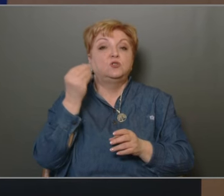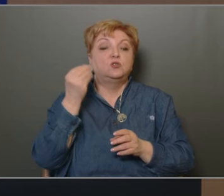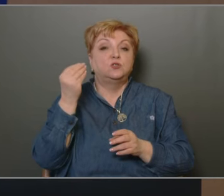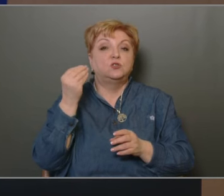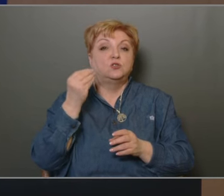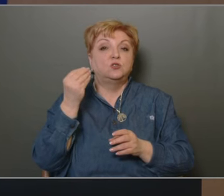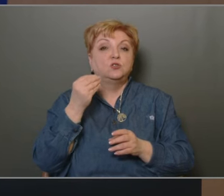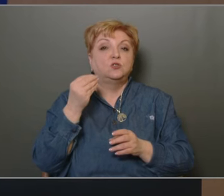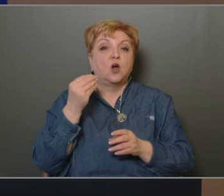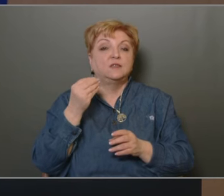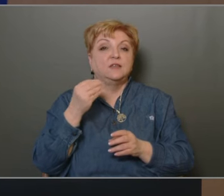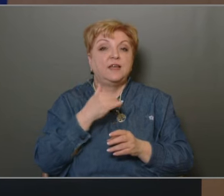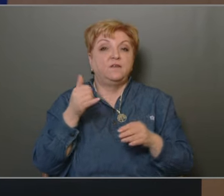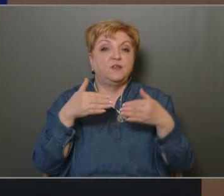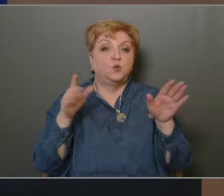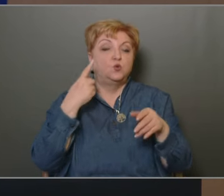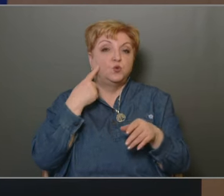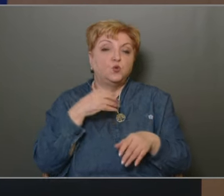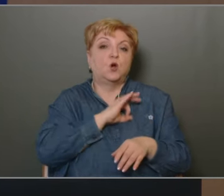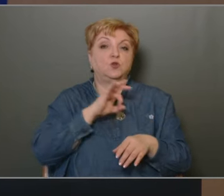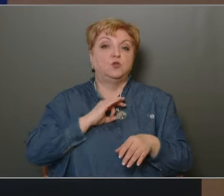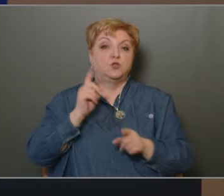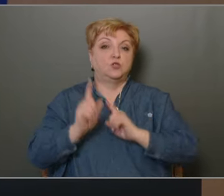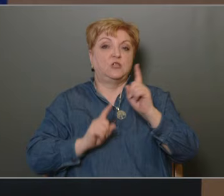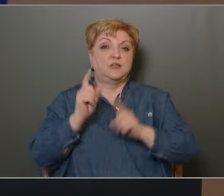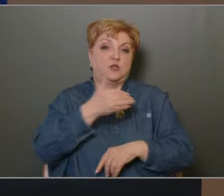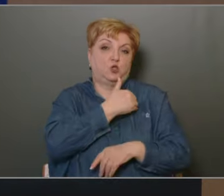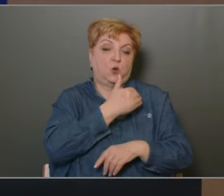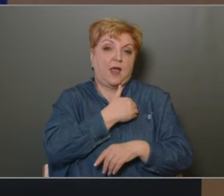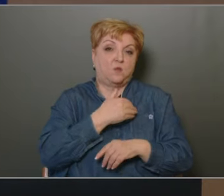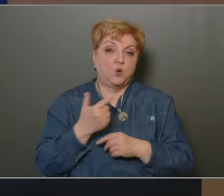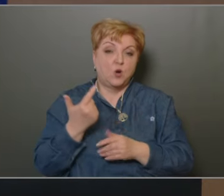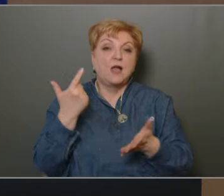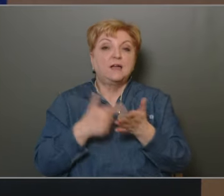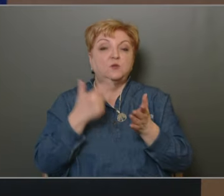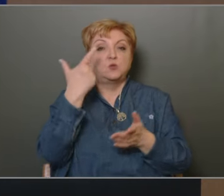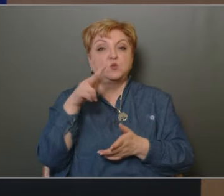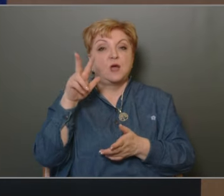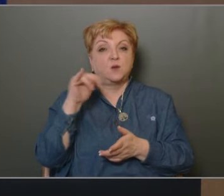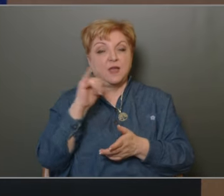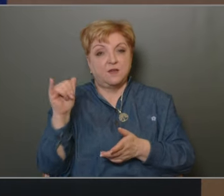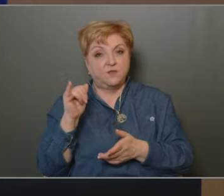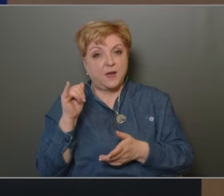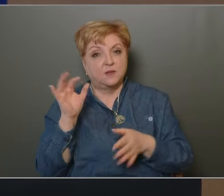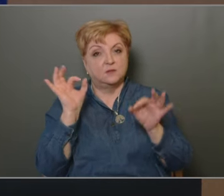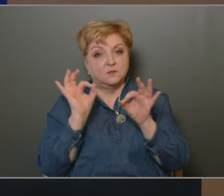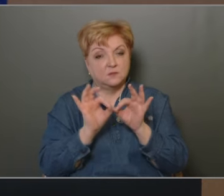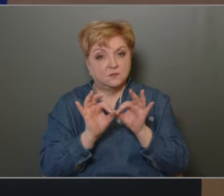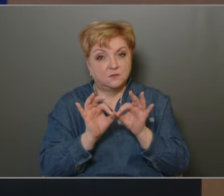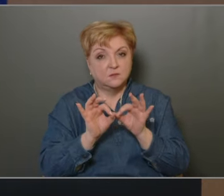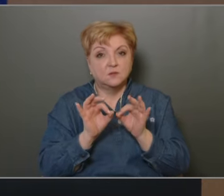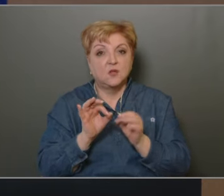Sétányos Iskolában. Megvalósult és az elszámolása 2023-ban történt a